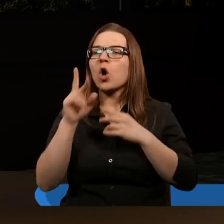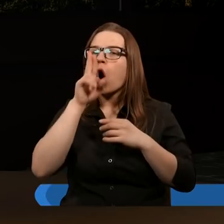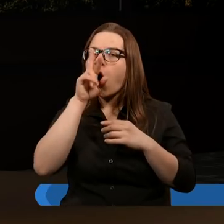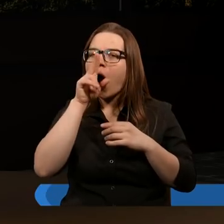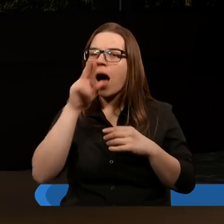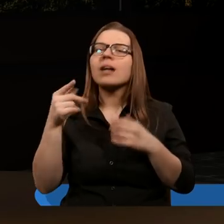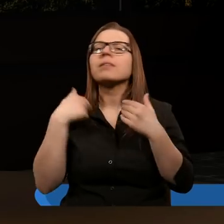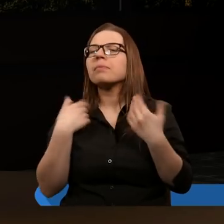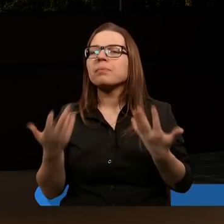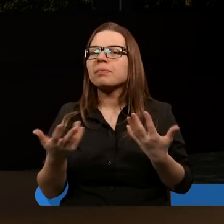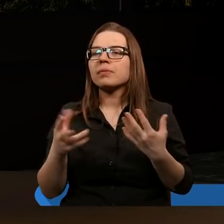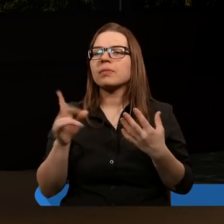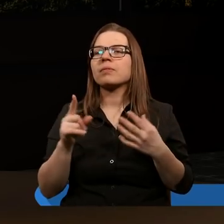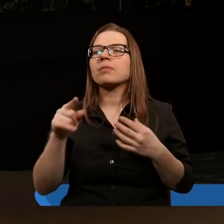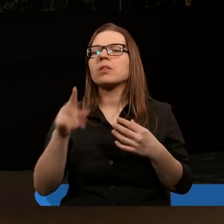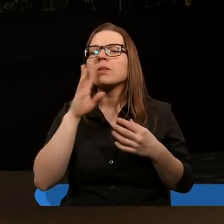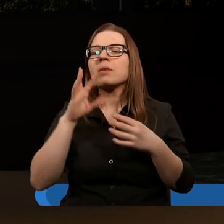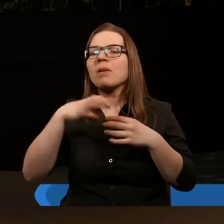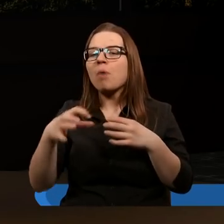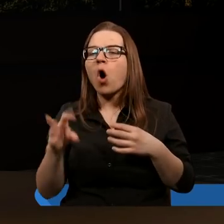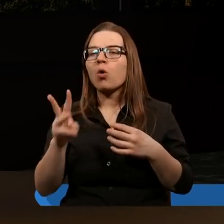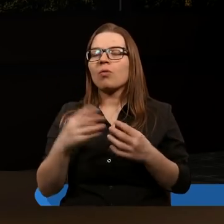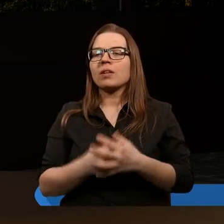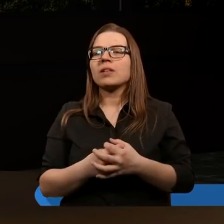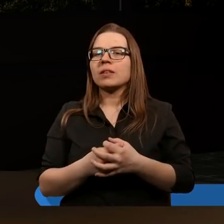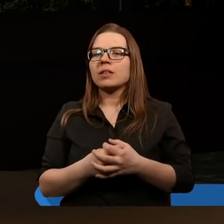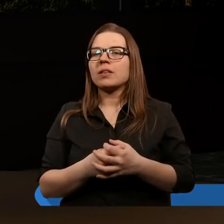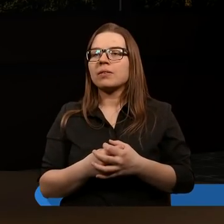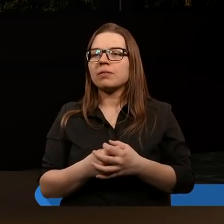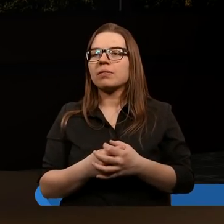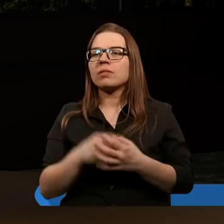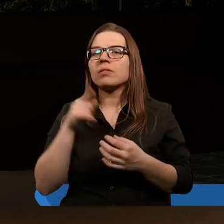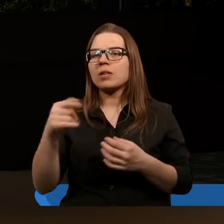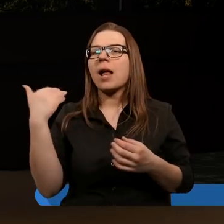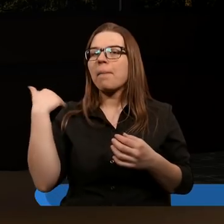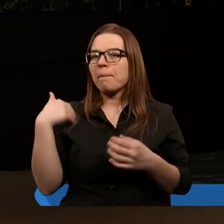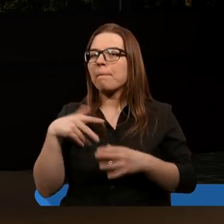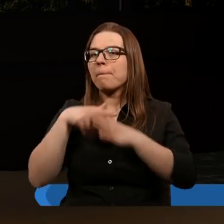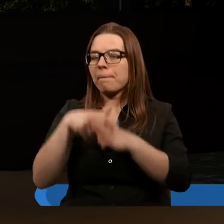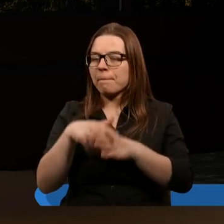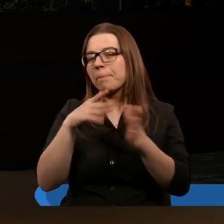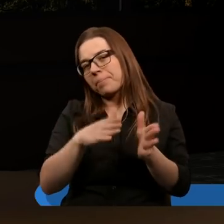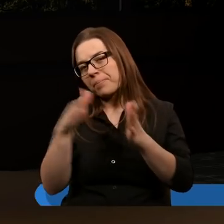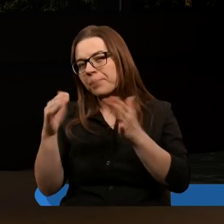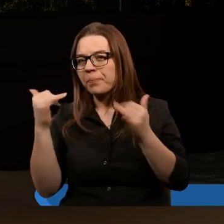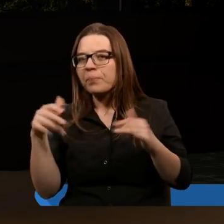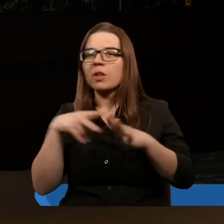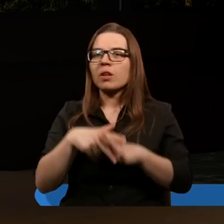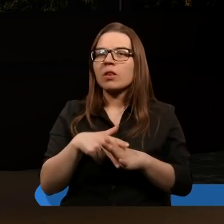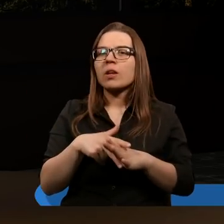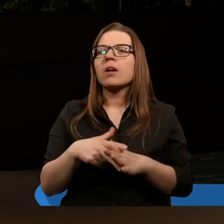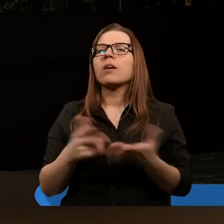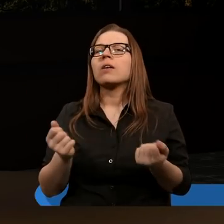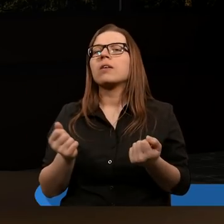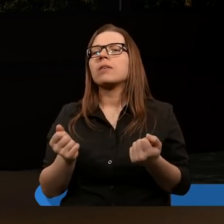wszystko z listami do siedmiu zborów. I to biały koń, czy kolejne konie, to owszem